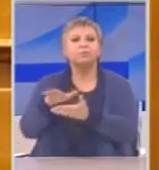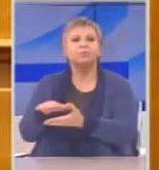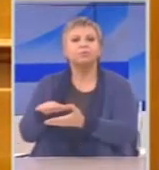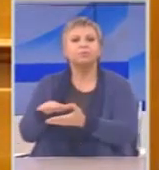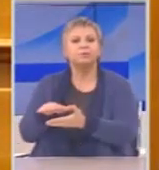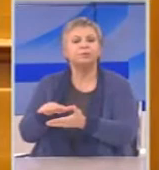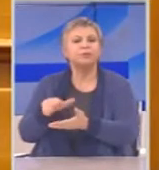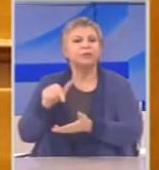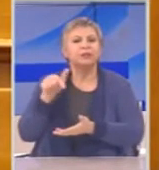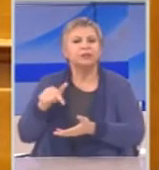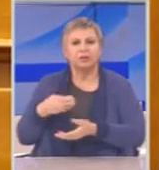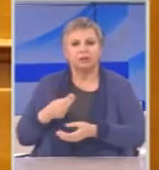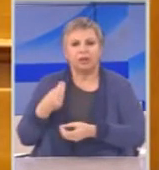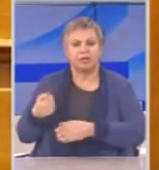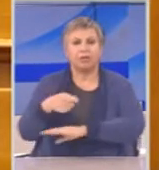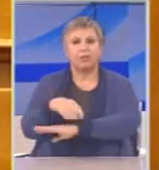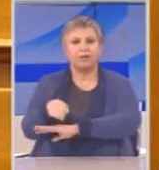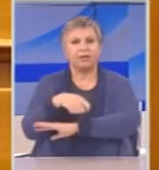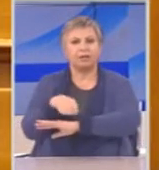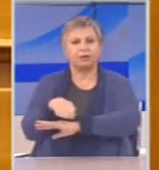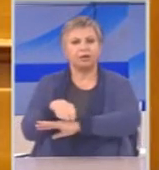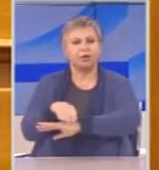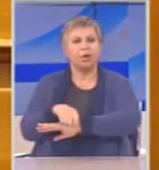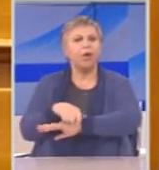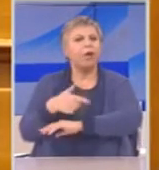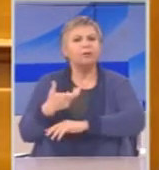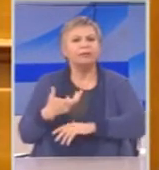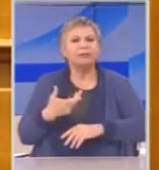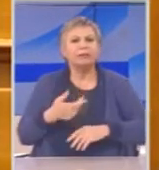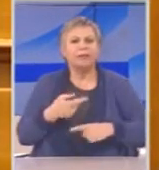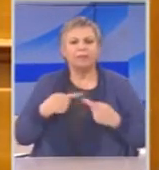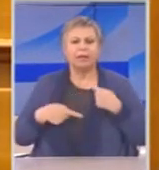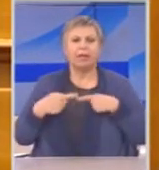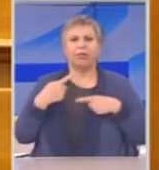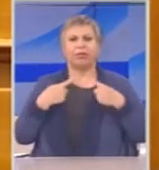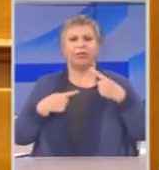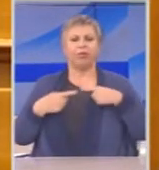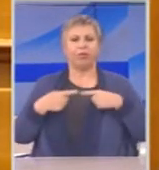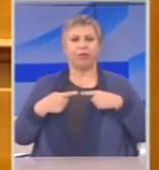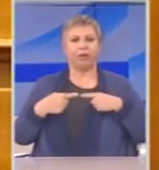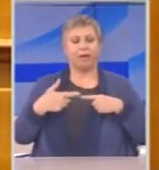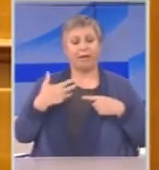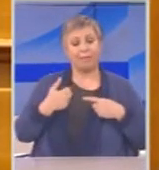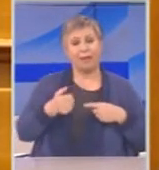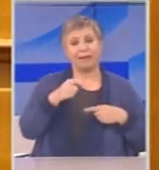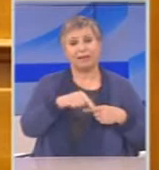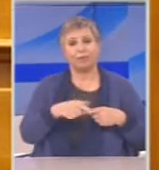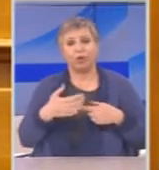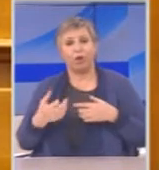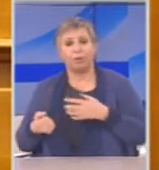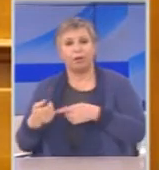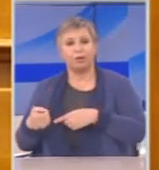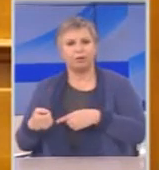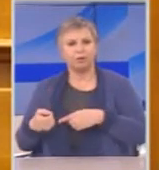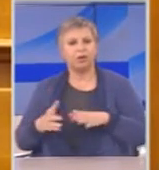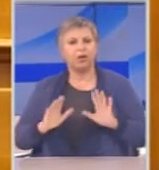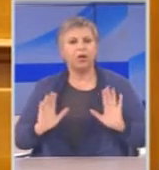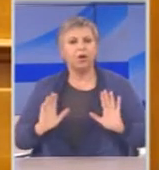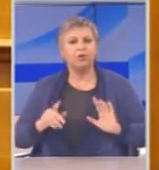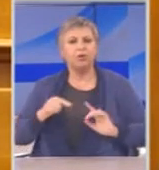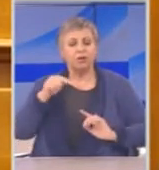από το άλλο. Είναι ακριβώς το ζήτημα το οποίο μπορούμε να συστήσουμε την